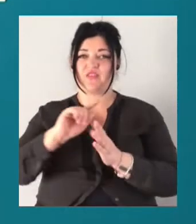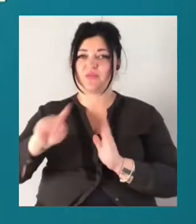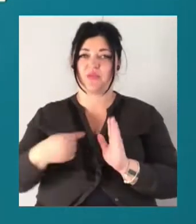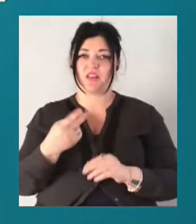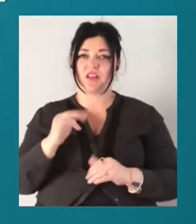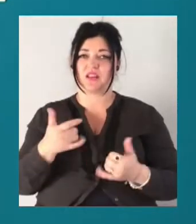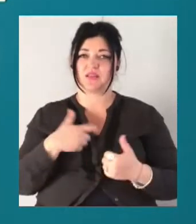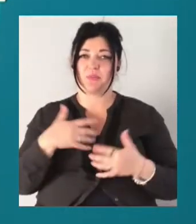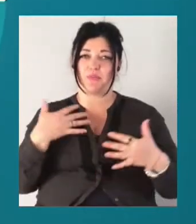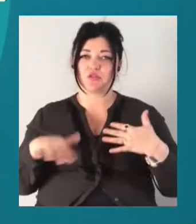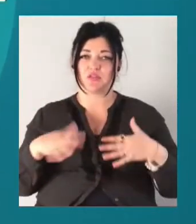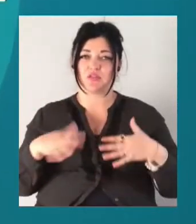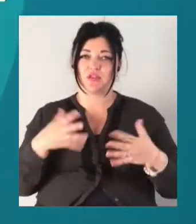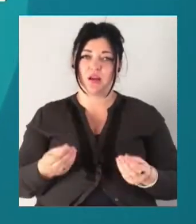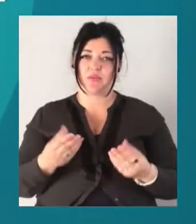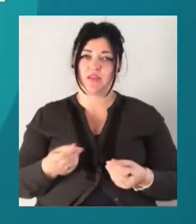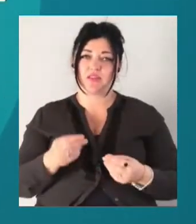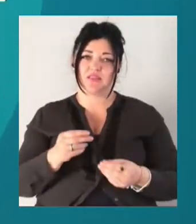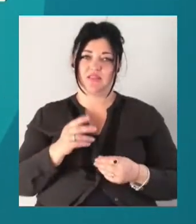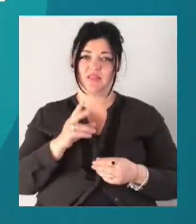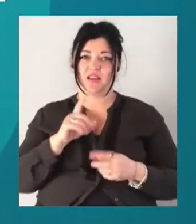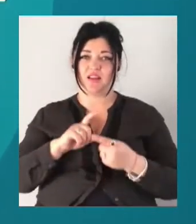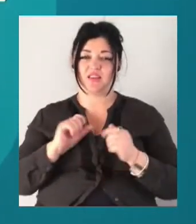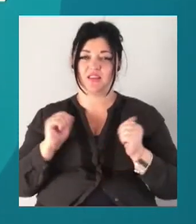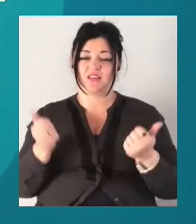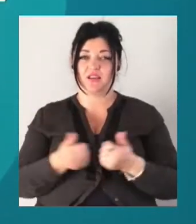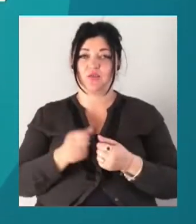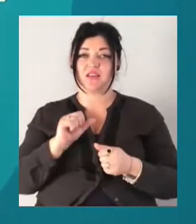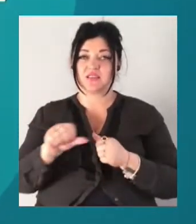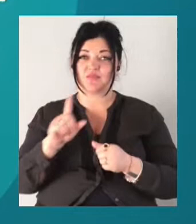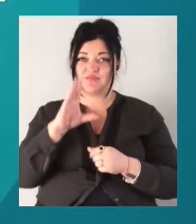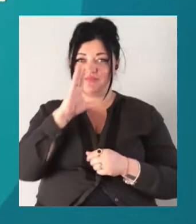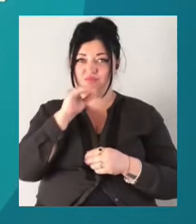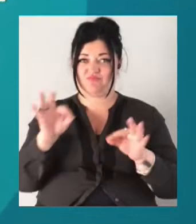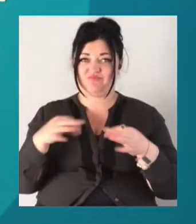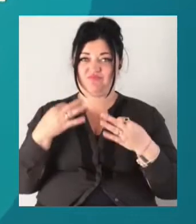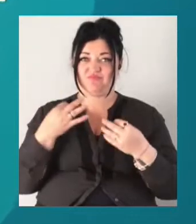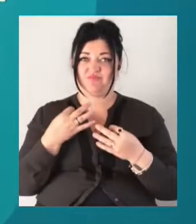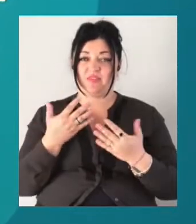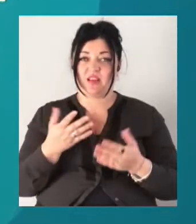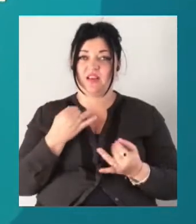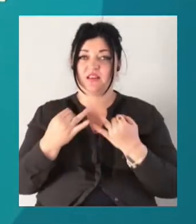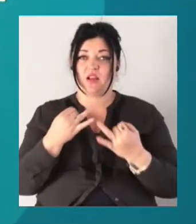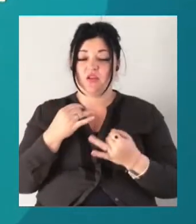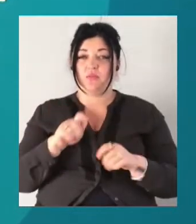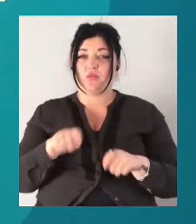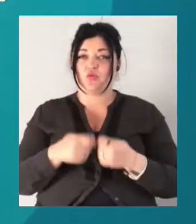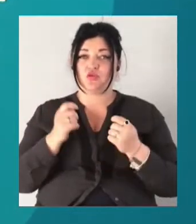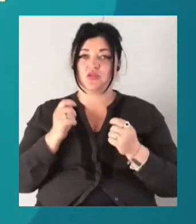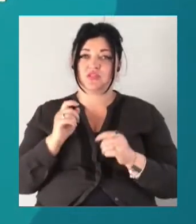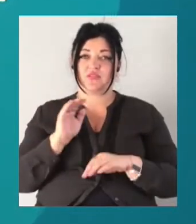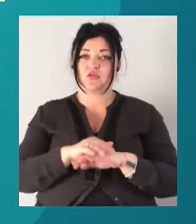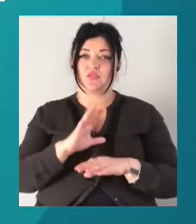а саме дозволу вийти на маршрути. За інформацією поліції діалогу, порушень зафіксовано не було. Проте одне попередження